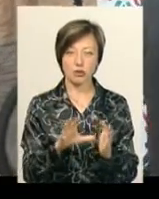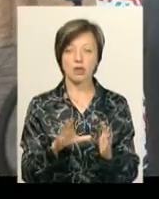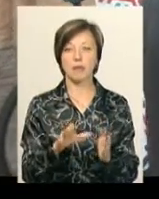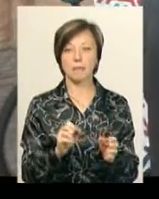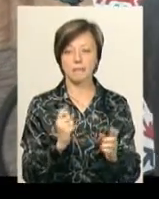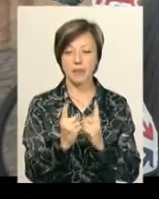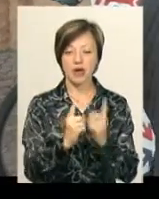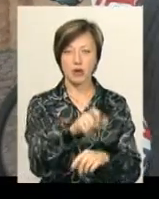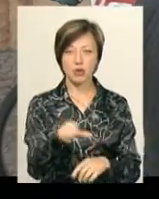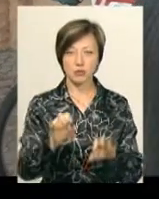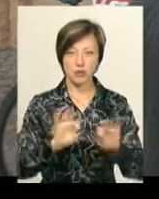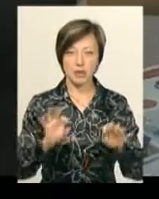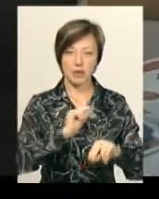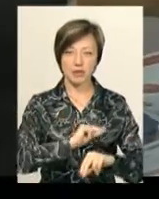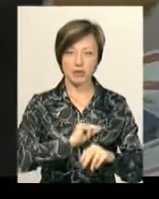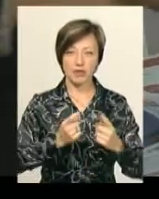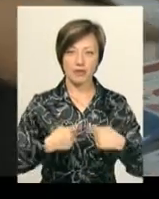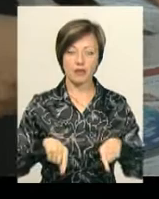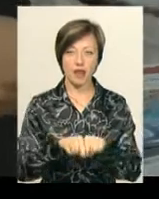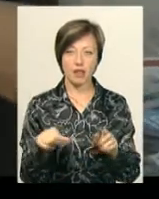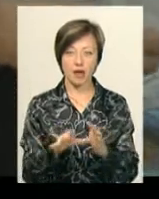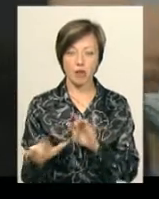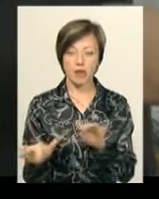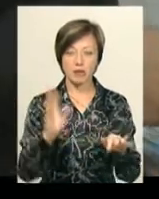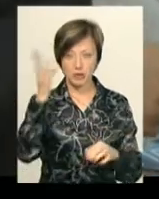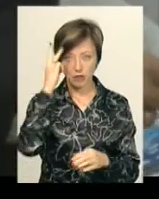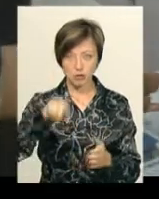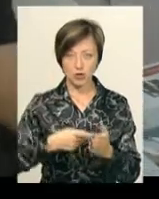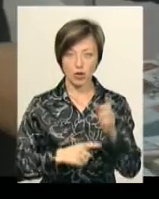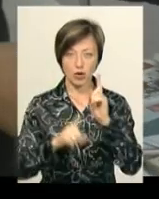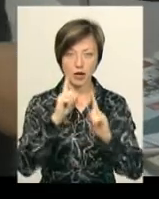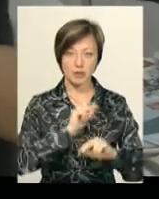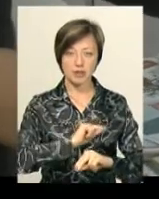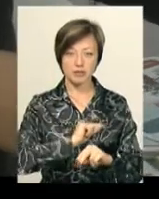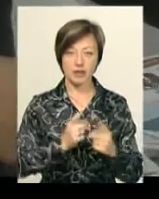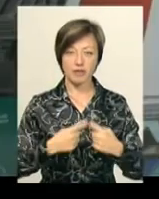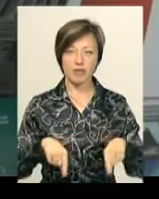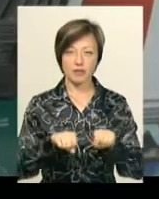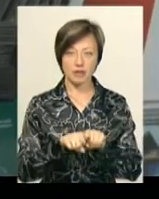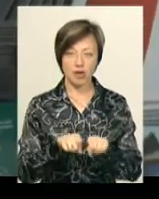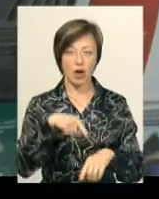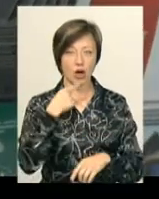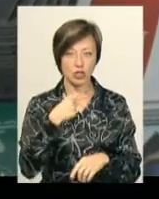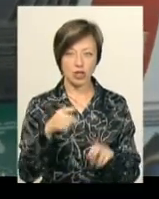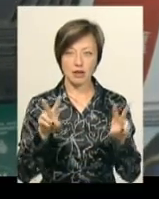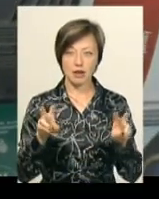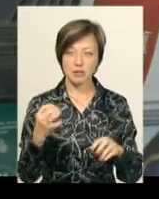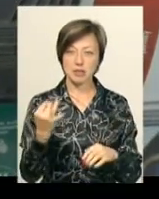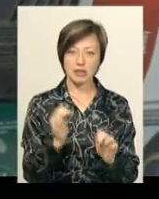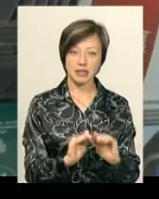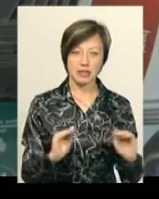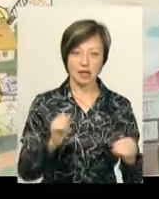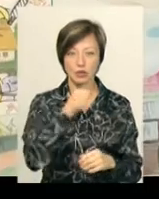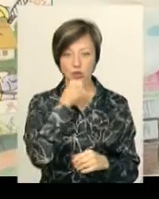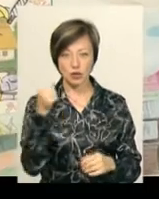перехожим розповідають працівники відділу енергоменеджменту Хмельницької міської ради. Працівниця відділу Наталія Пликанець каже, тема цікавить і дітей,